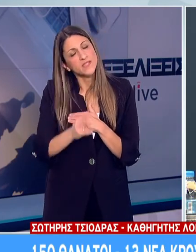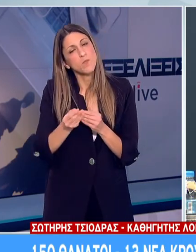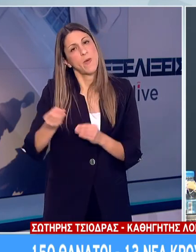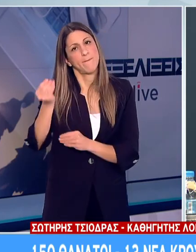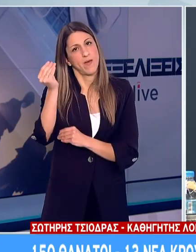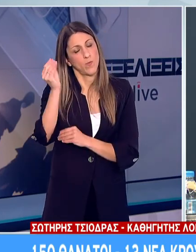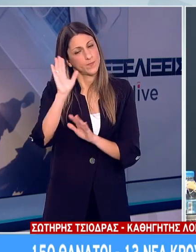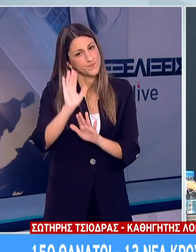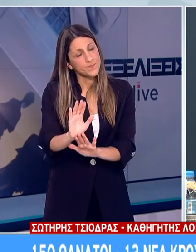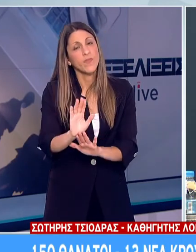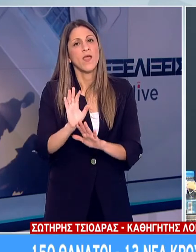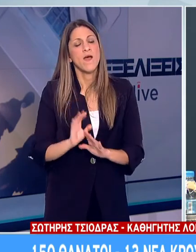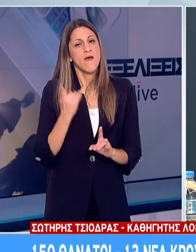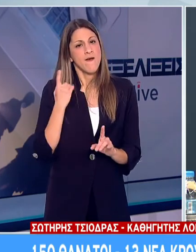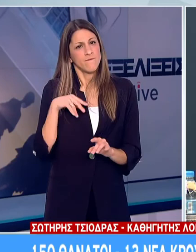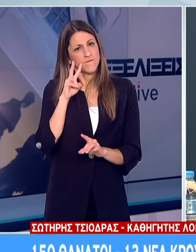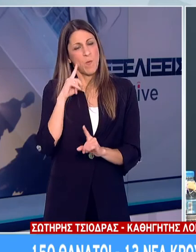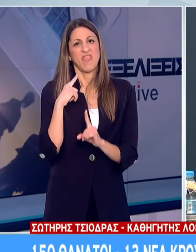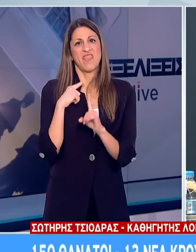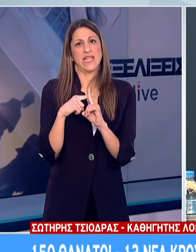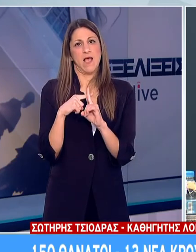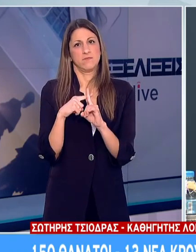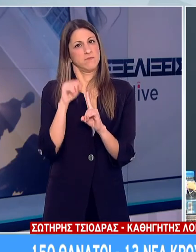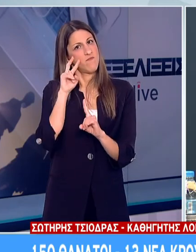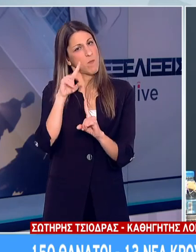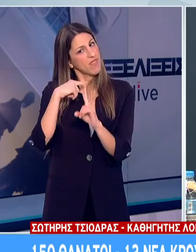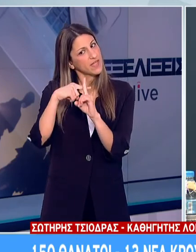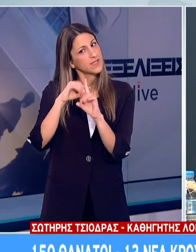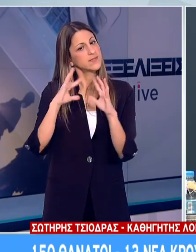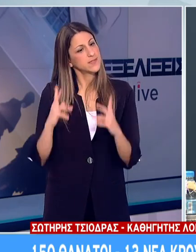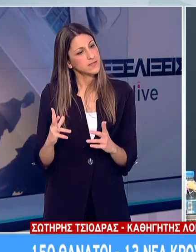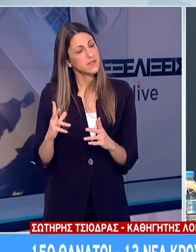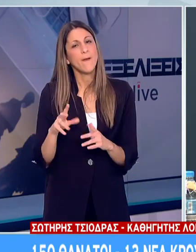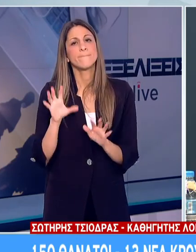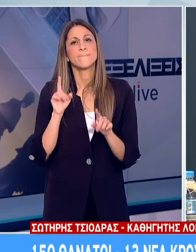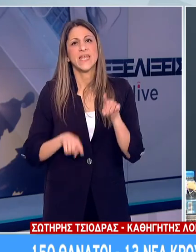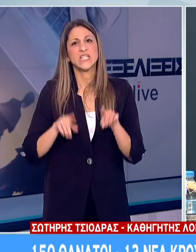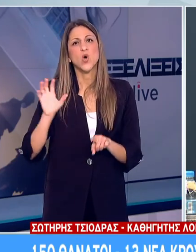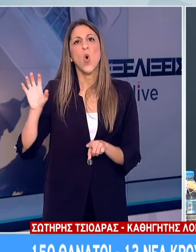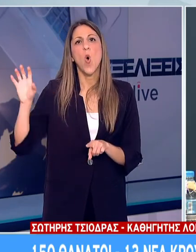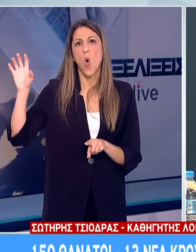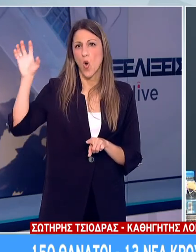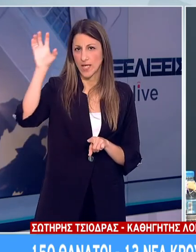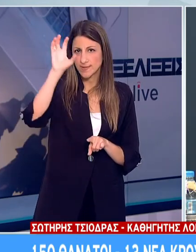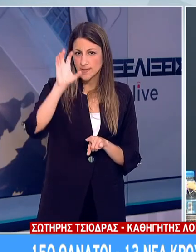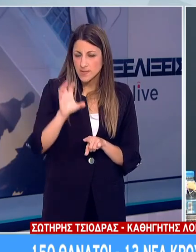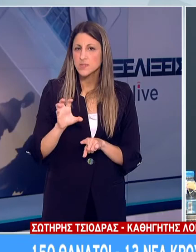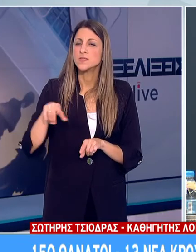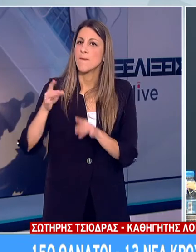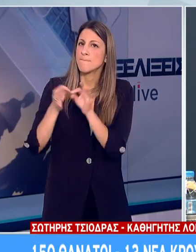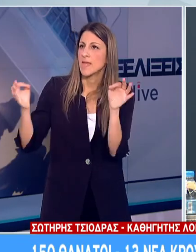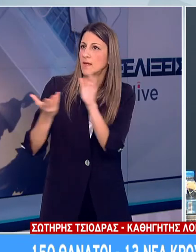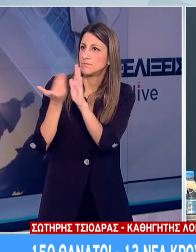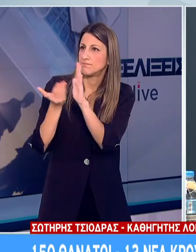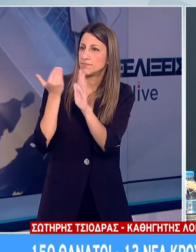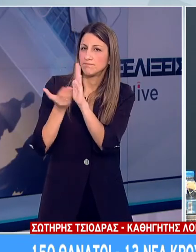βλέπουμε με αισιοδοξία βέβαια να το πω αυτό ότι κάποιες από τις χώρες που υλοποίησαν κάποιες από αυτή την άρση των μέτρων